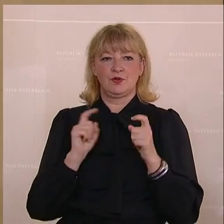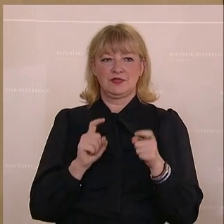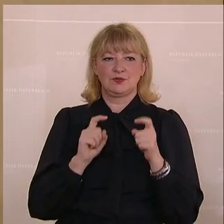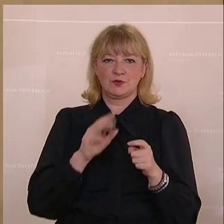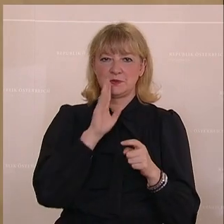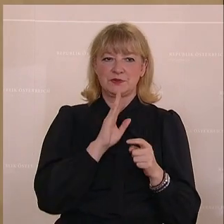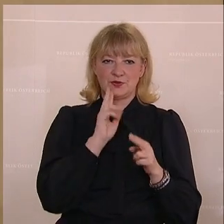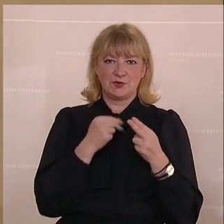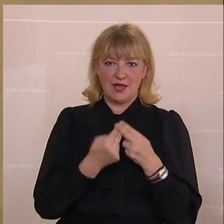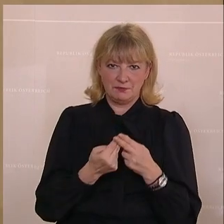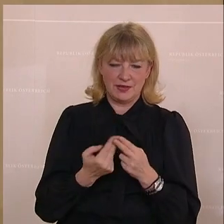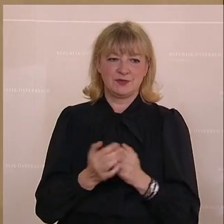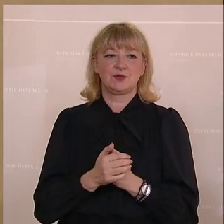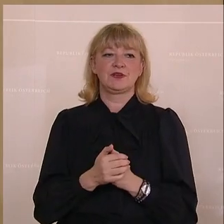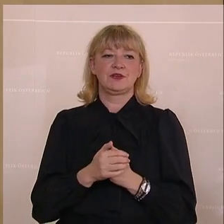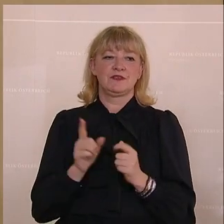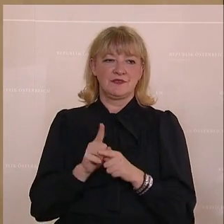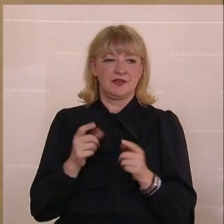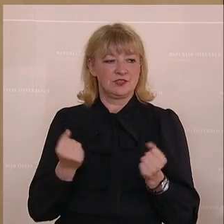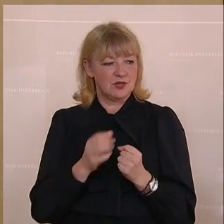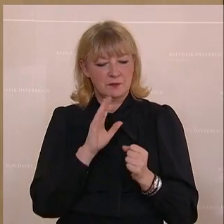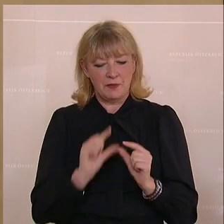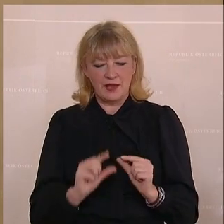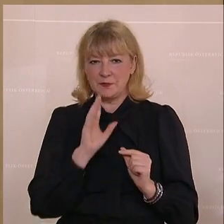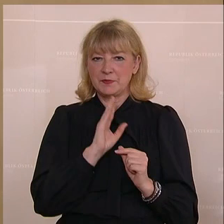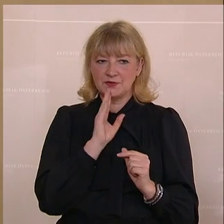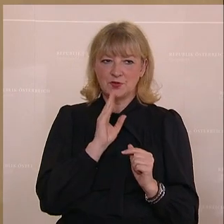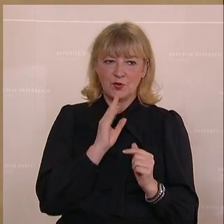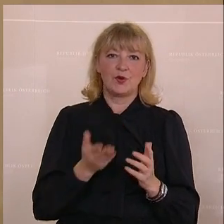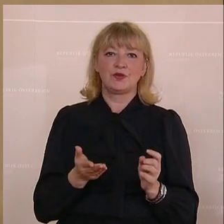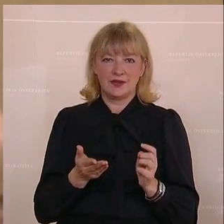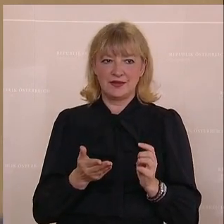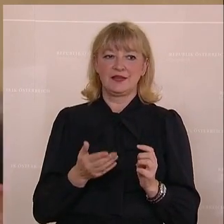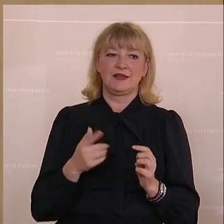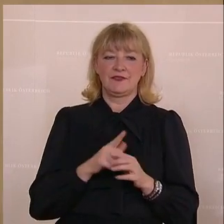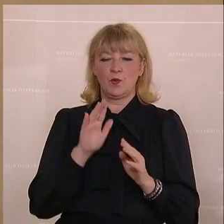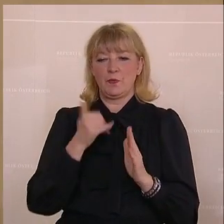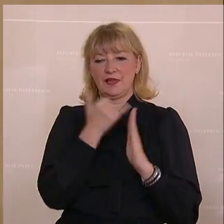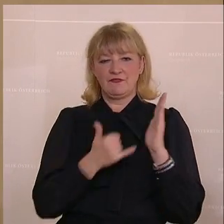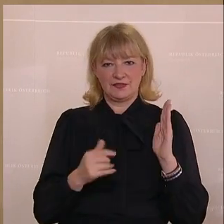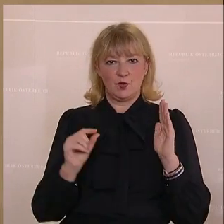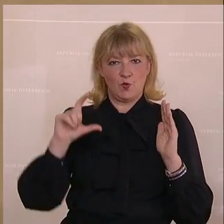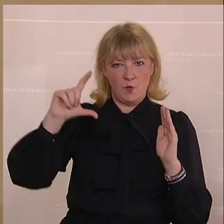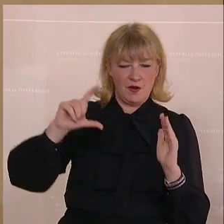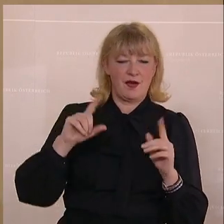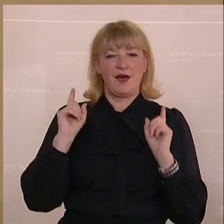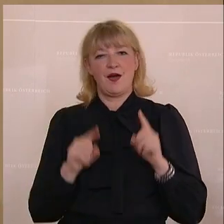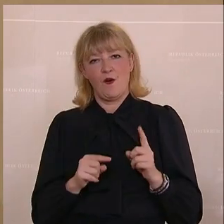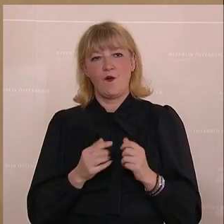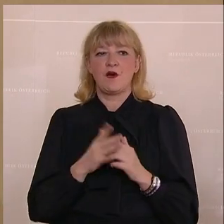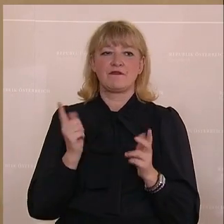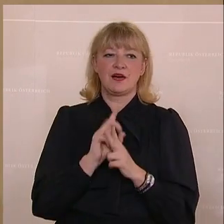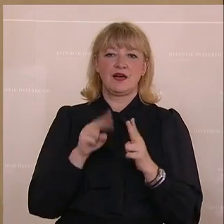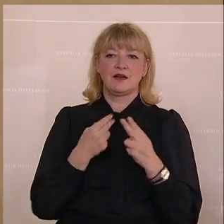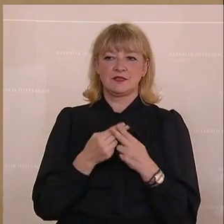Pensionsanpassung, die deutlich bei den kleinen Pensionen über der Inflationsrate liegt, und vor allem auch die